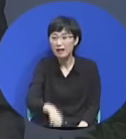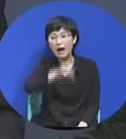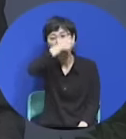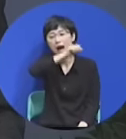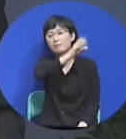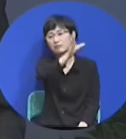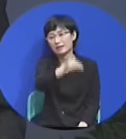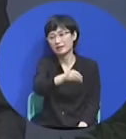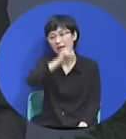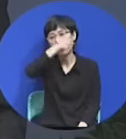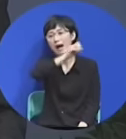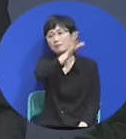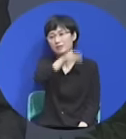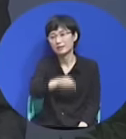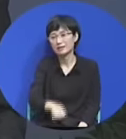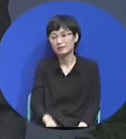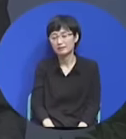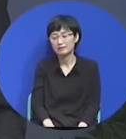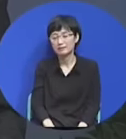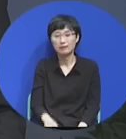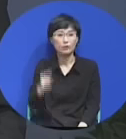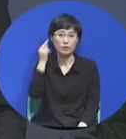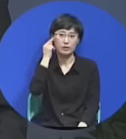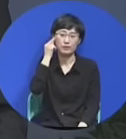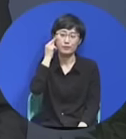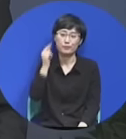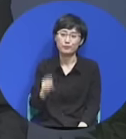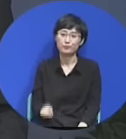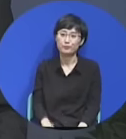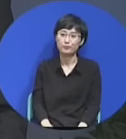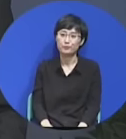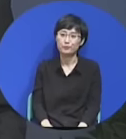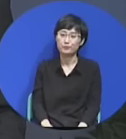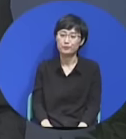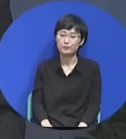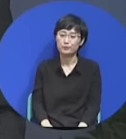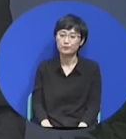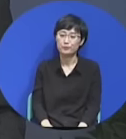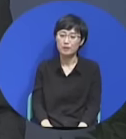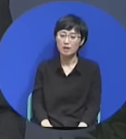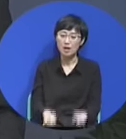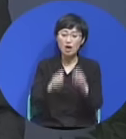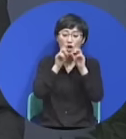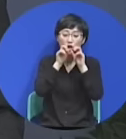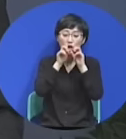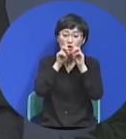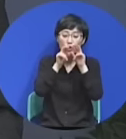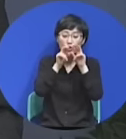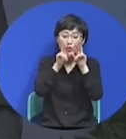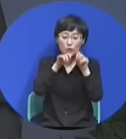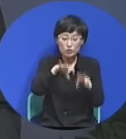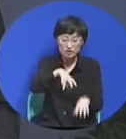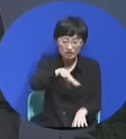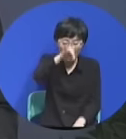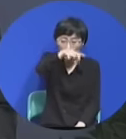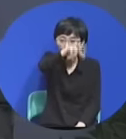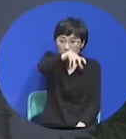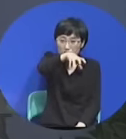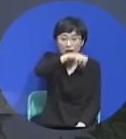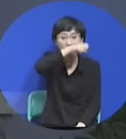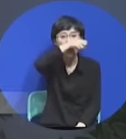아프리카입니다. 왜 그랬겠어요? 아프리카에 재앙 망할 수 있는 게 복음 입니다. 그런데